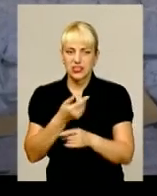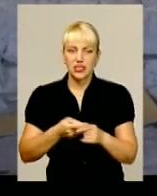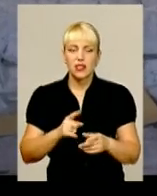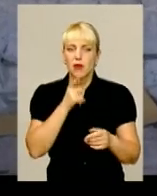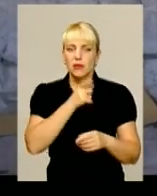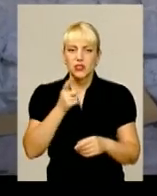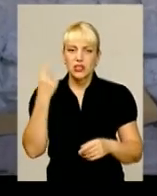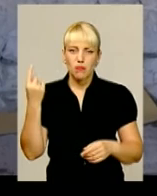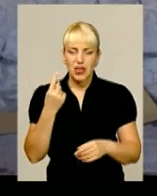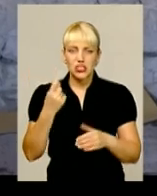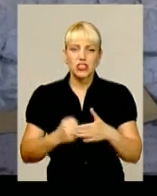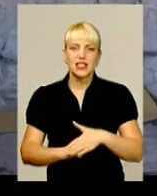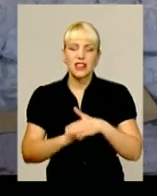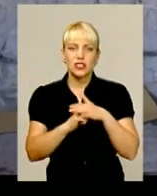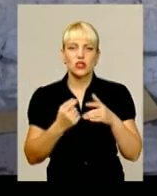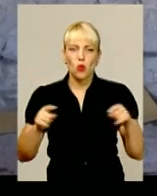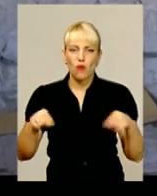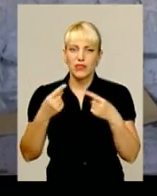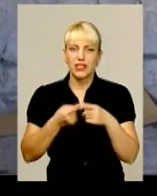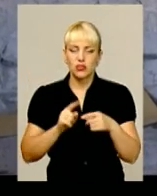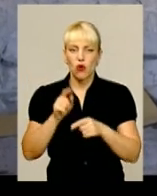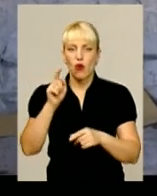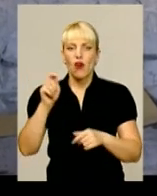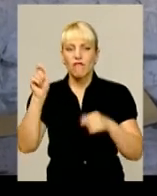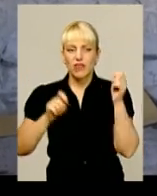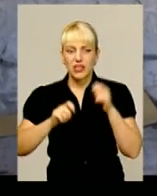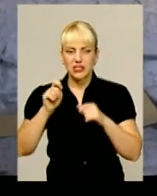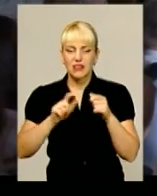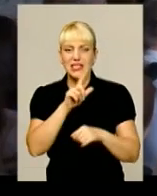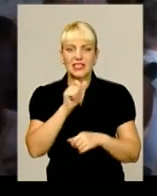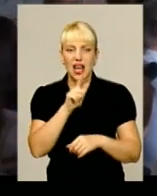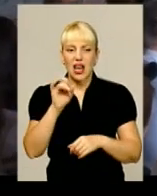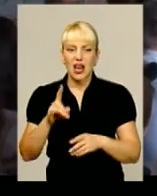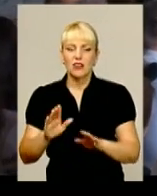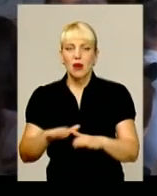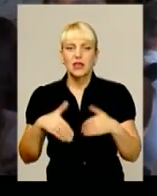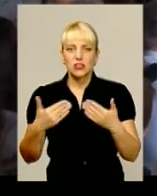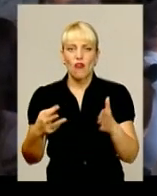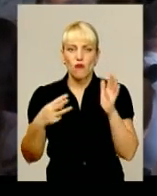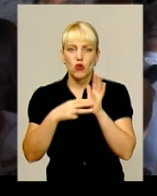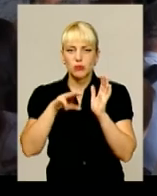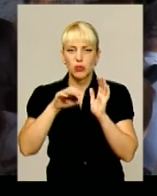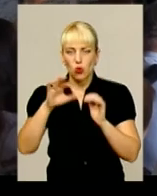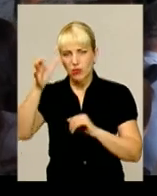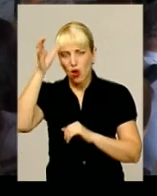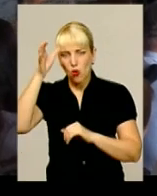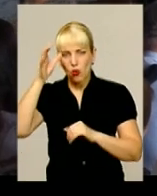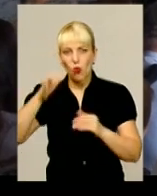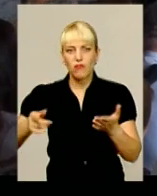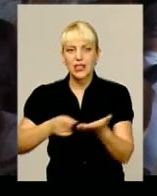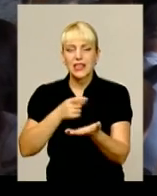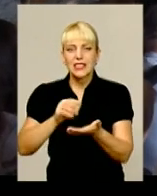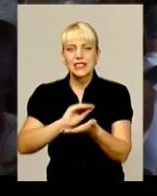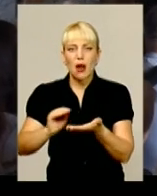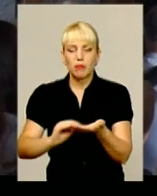фестивалю історик і краєзнавець Володимир Захар'єв презентував учасникам восьмий том наукових записок Центру мархоцькознавства.